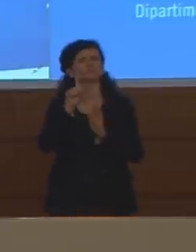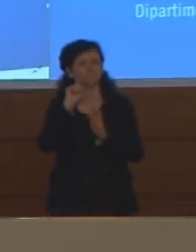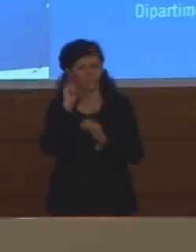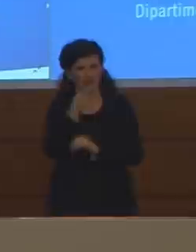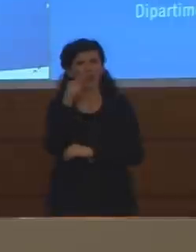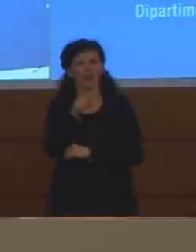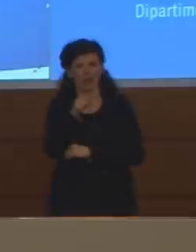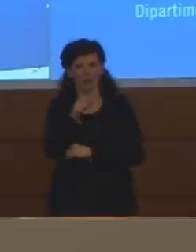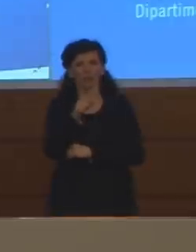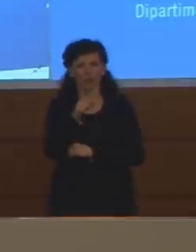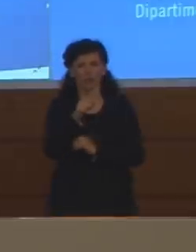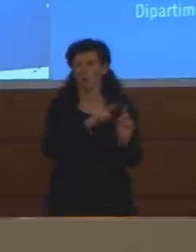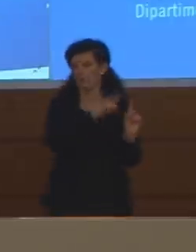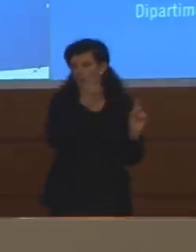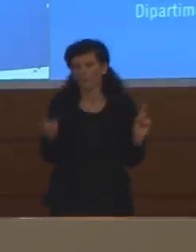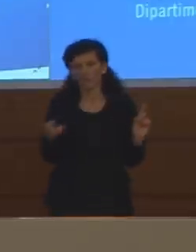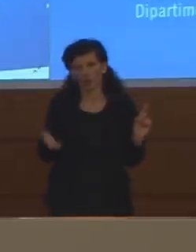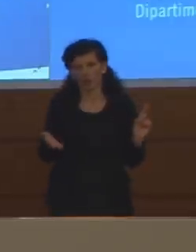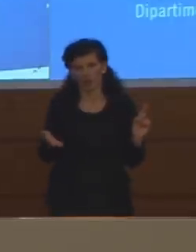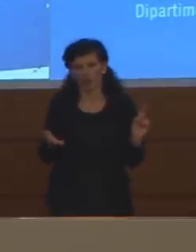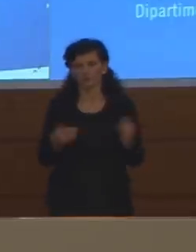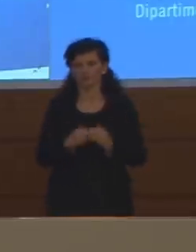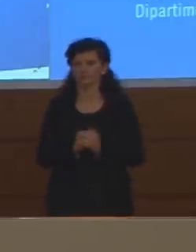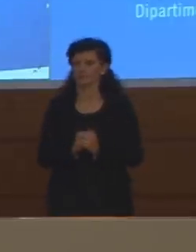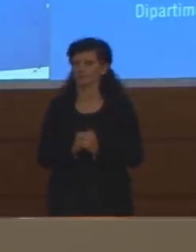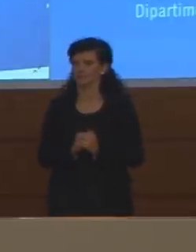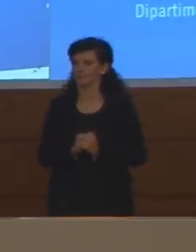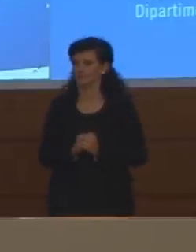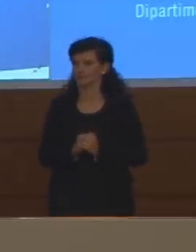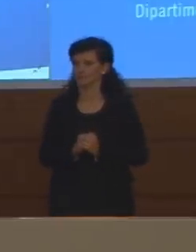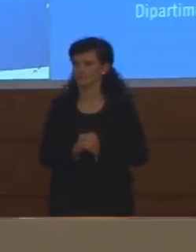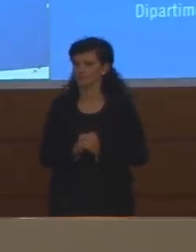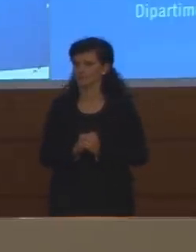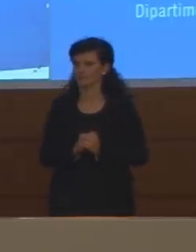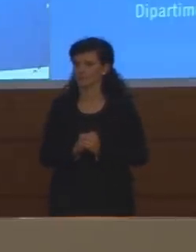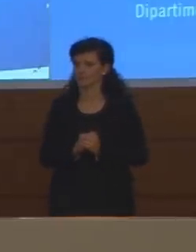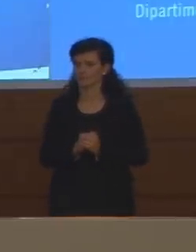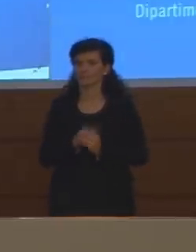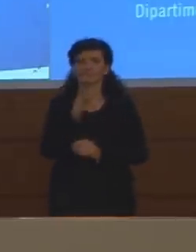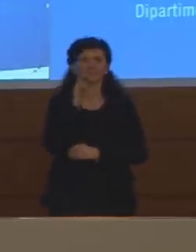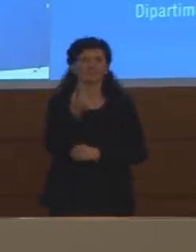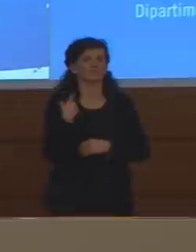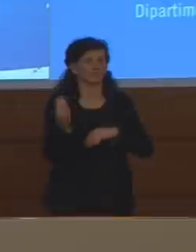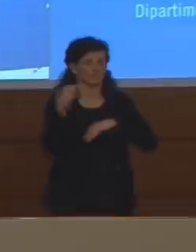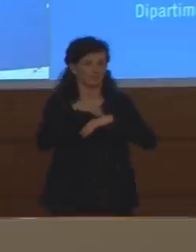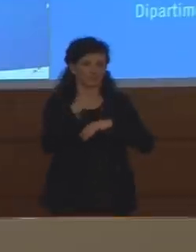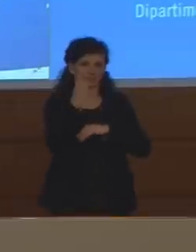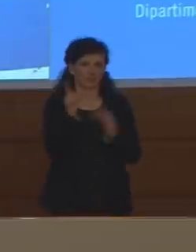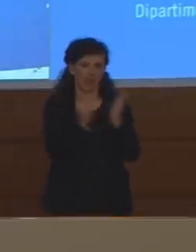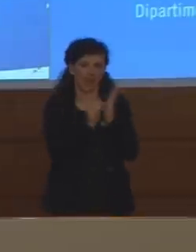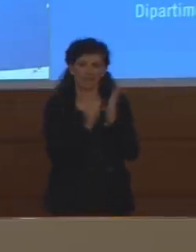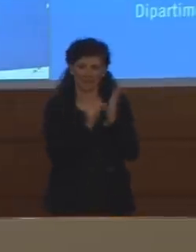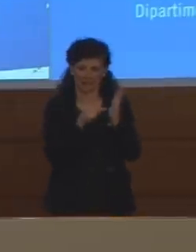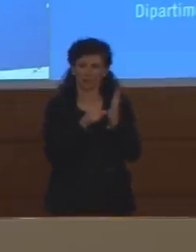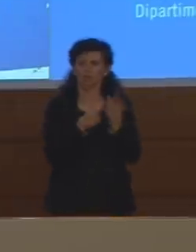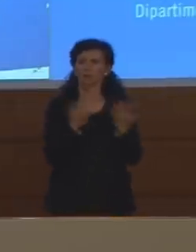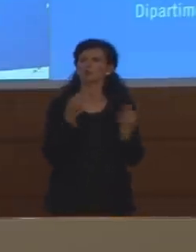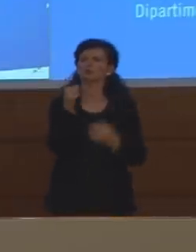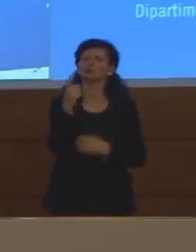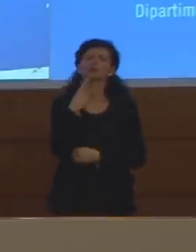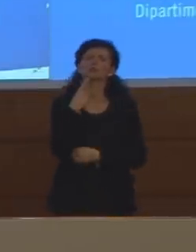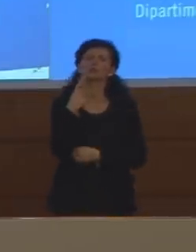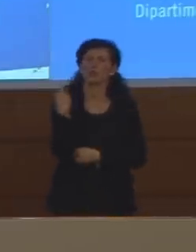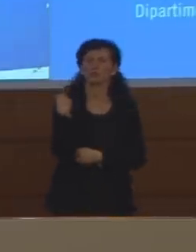rispetto a quella che si è messa in atto a fina dura. Sì, solo una parola sull'app, l'ha detto giustamente, sarà una